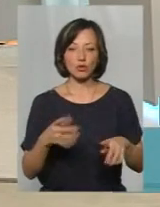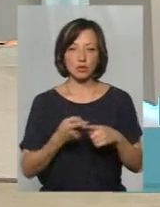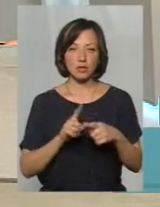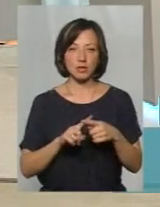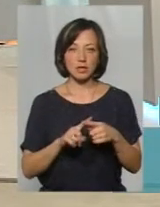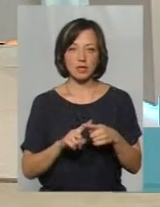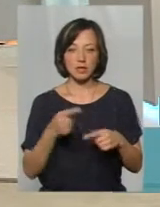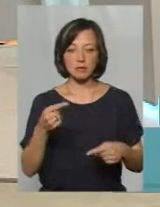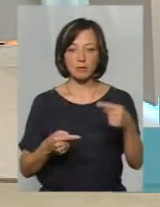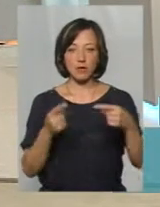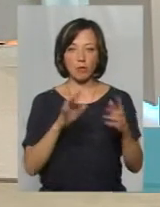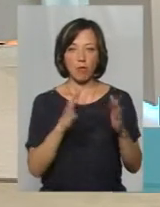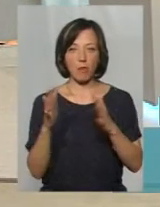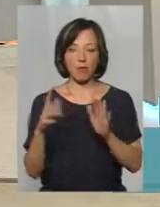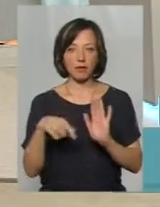все ж таки, от спірні моменти?